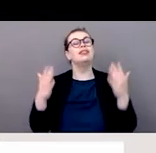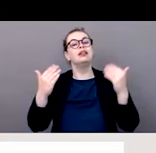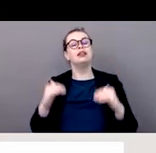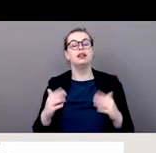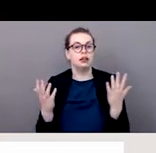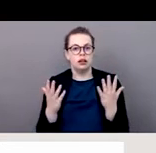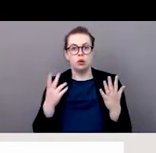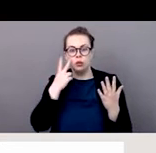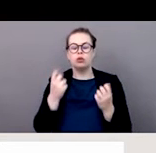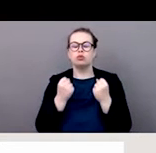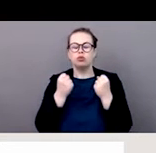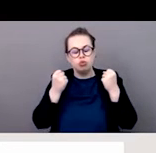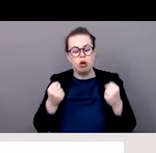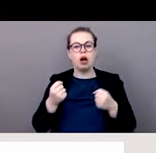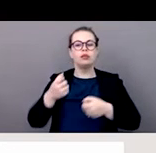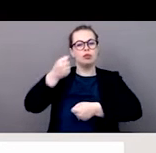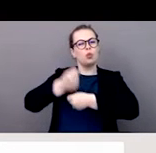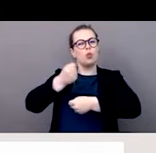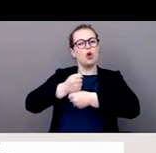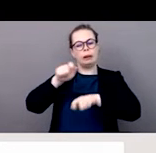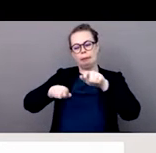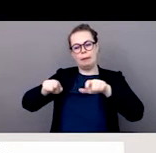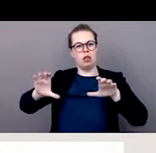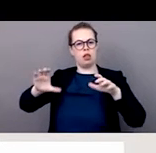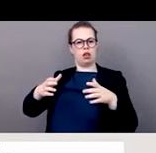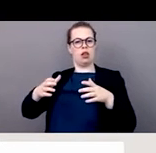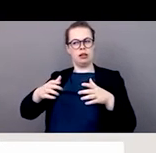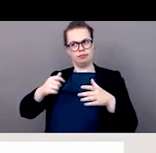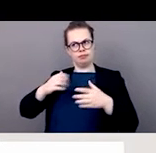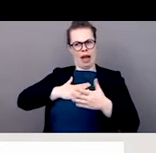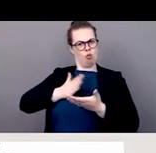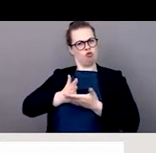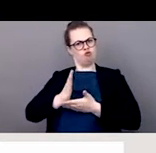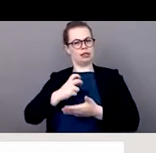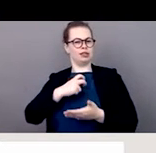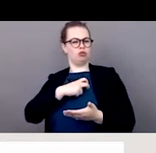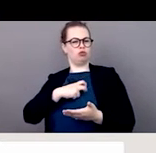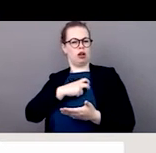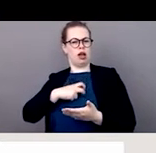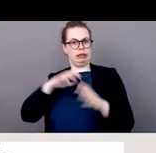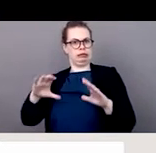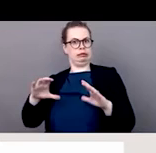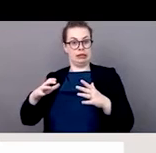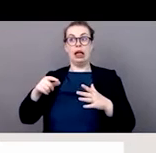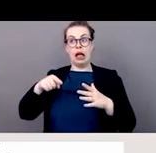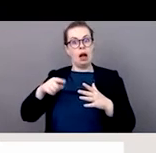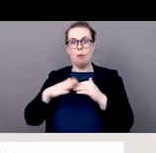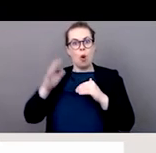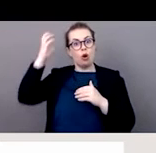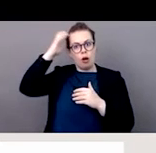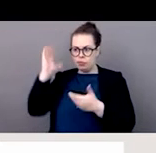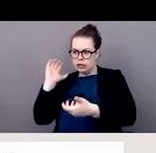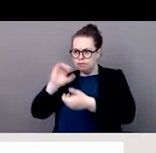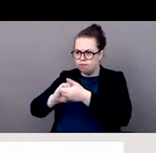efforts aussi entre le syndicat aussi bien que les entreprises pour pouvoir protéger les